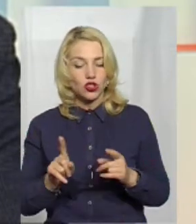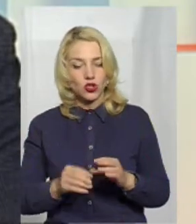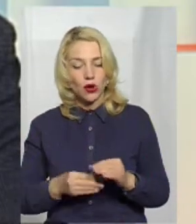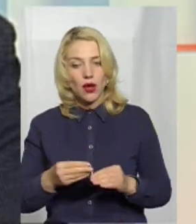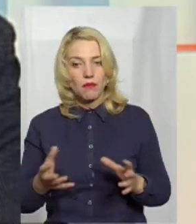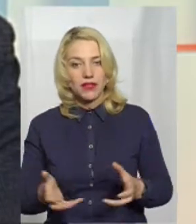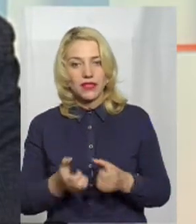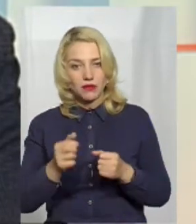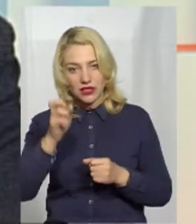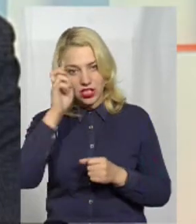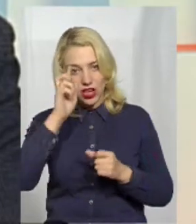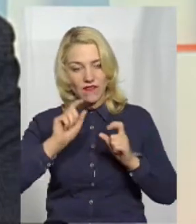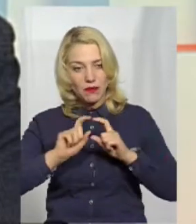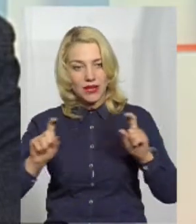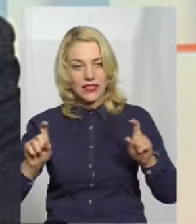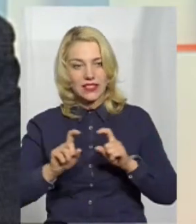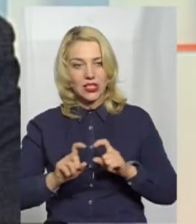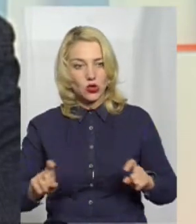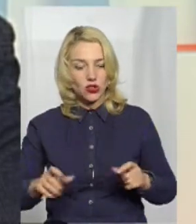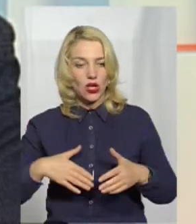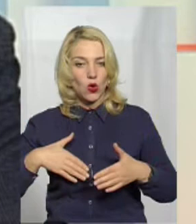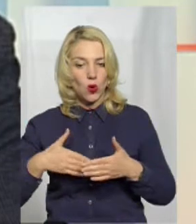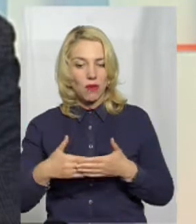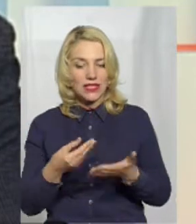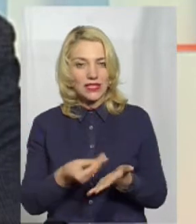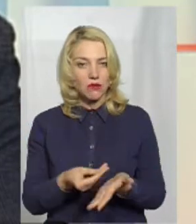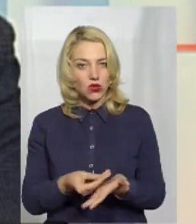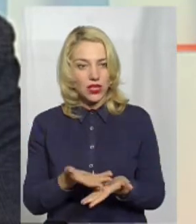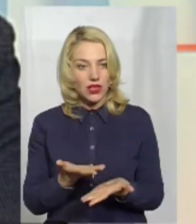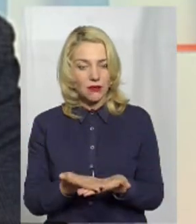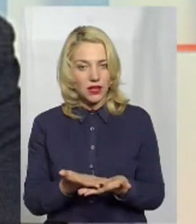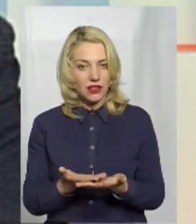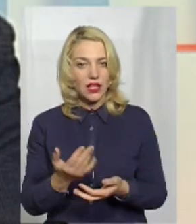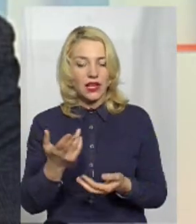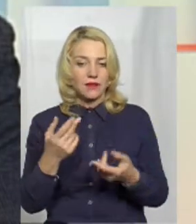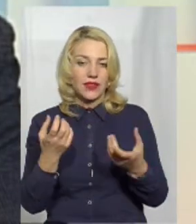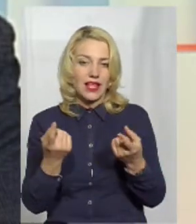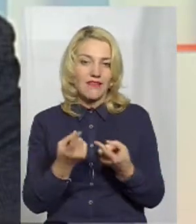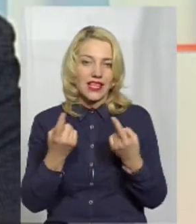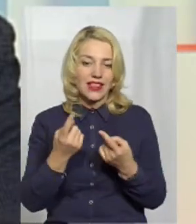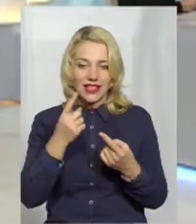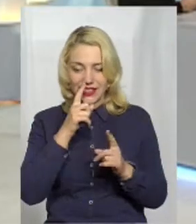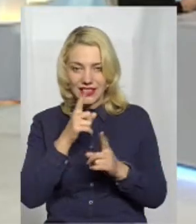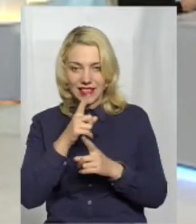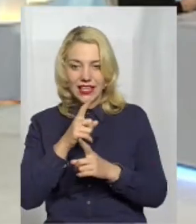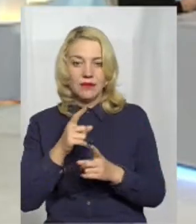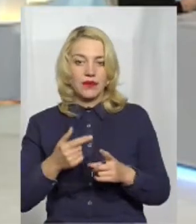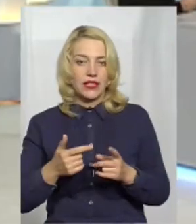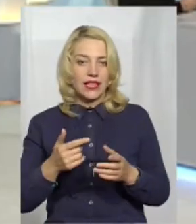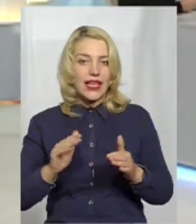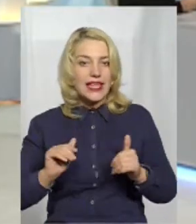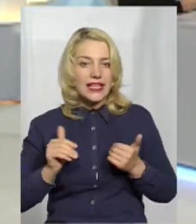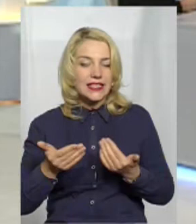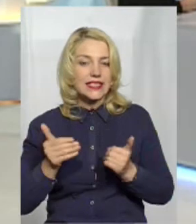державними, да, там, інституціями, от ті самий громадський бюджет той самий, да, тобто, якісь невеликі ініціативи, які,